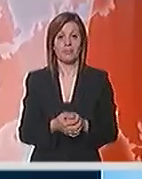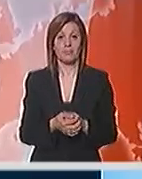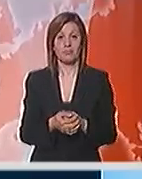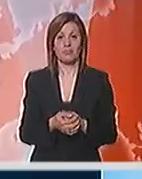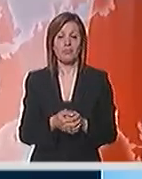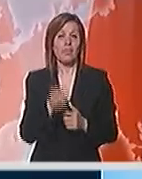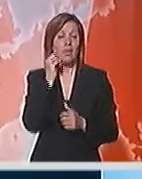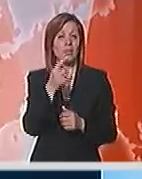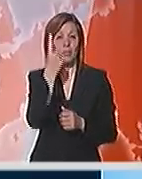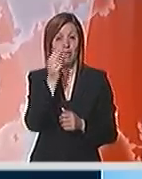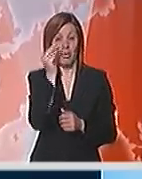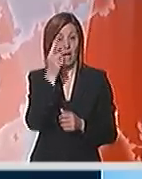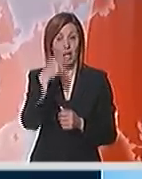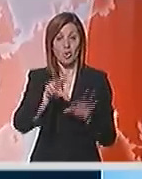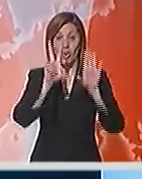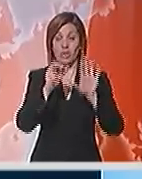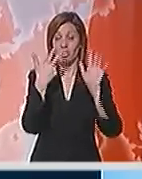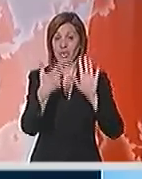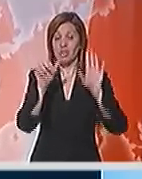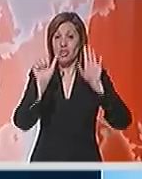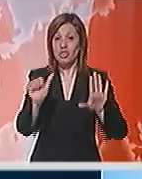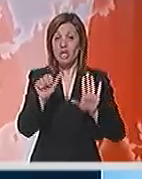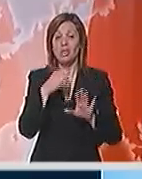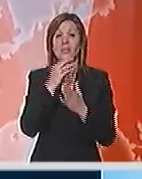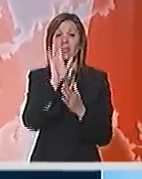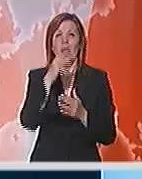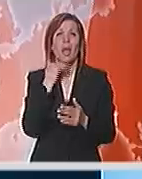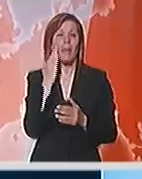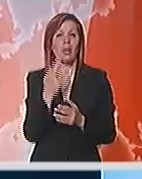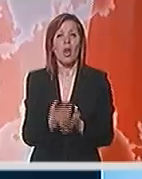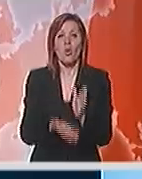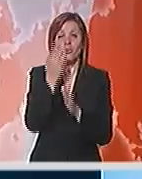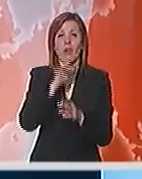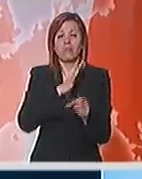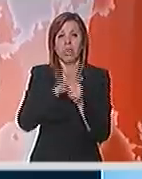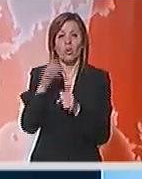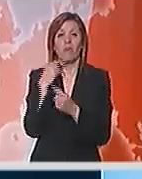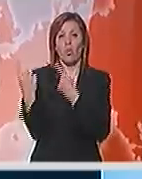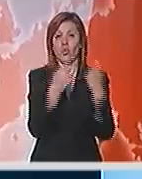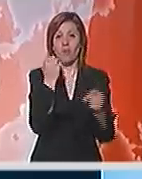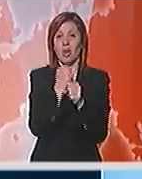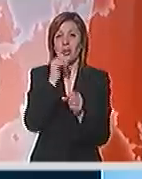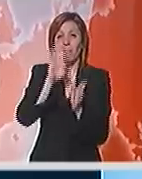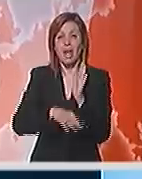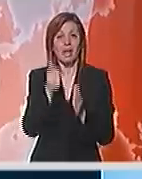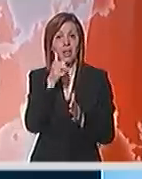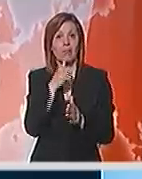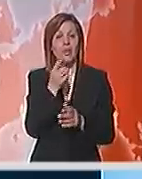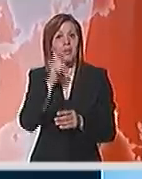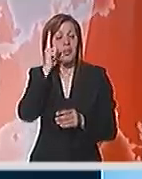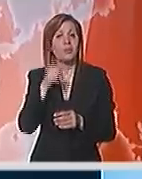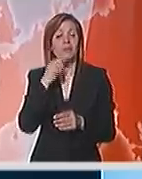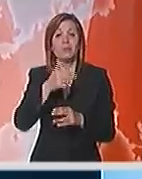Kada su 1. maja 1886. čikrški radnici ustali protiv uslova rade i niskih nadnica, nisu ni slutili da će čitave